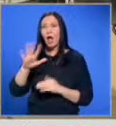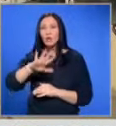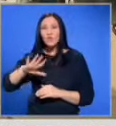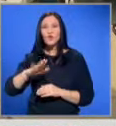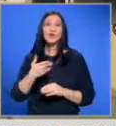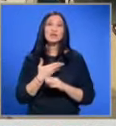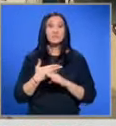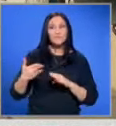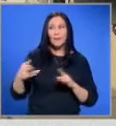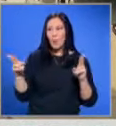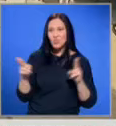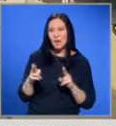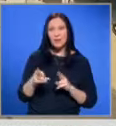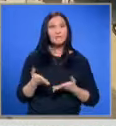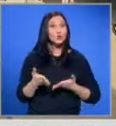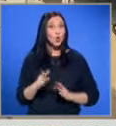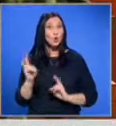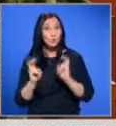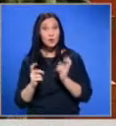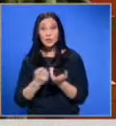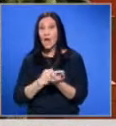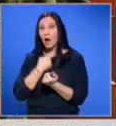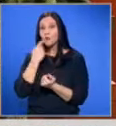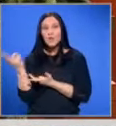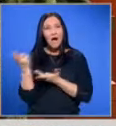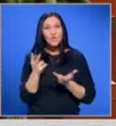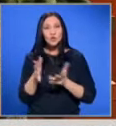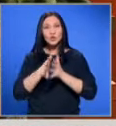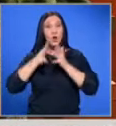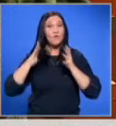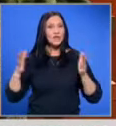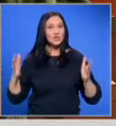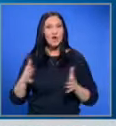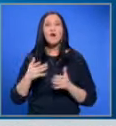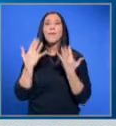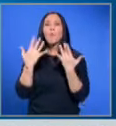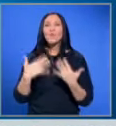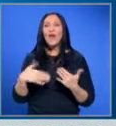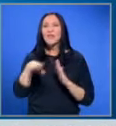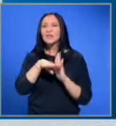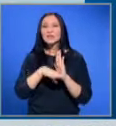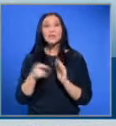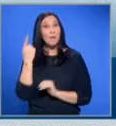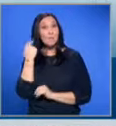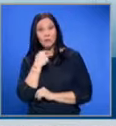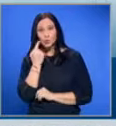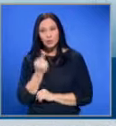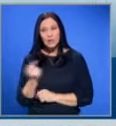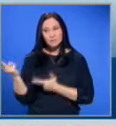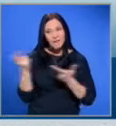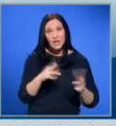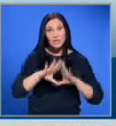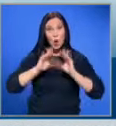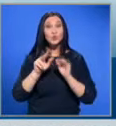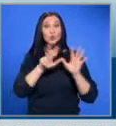фона на все по-намаляващото родно производство, всяка година вносът се увеличава. По данни на статистиката, през миналата година сме внесли